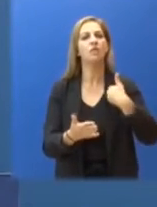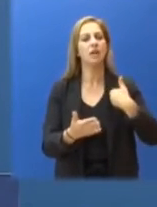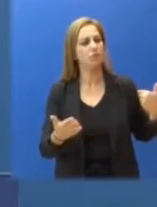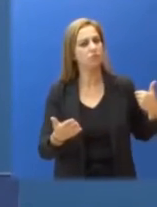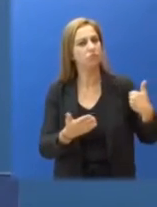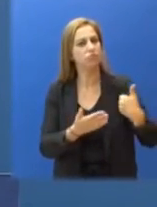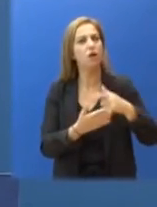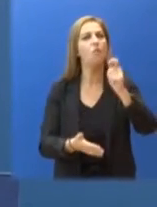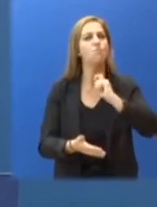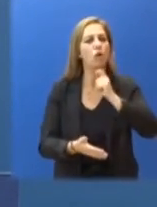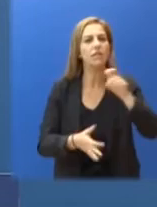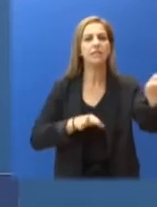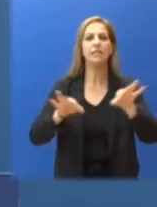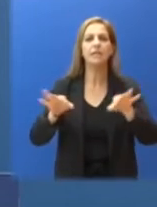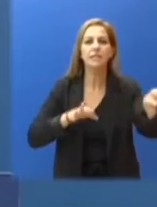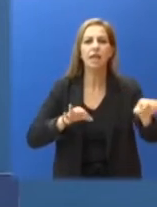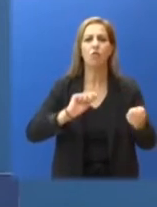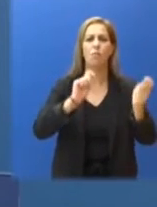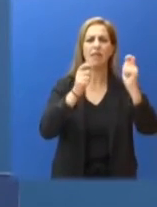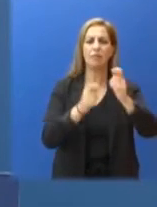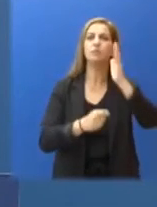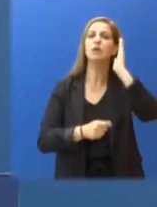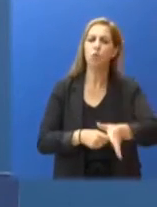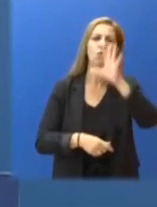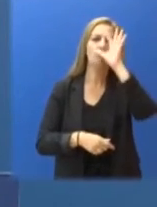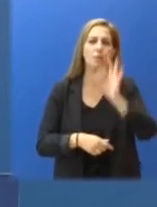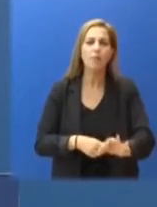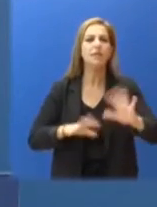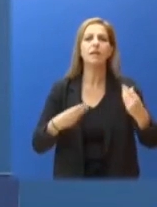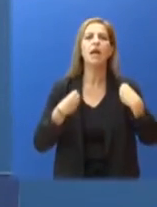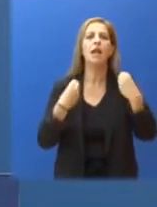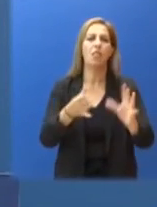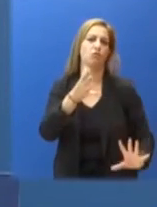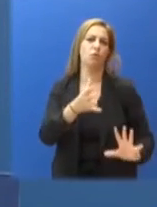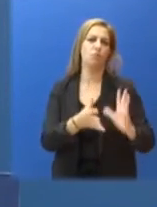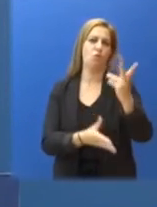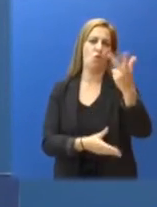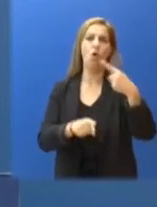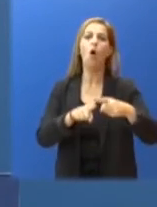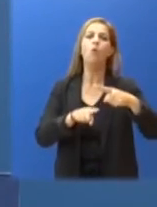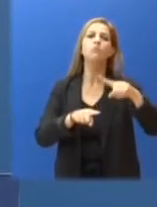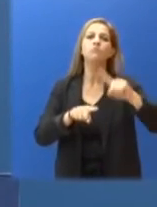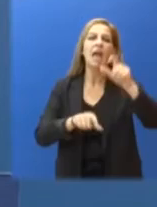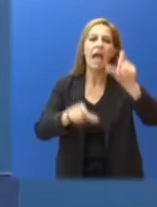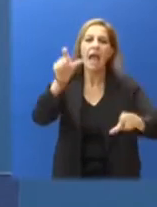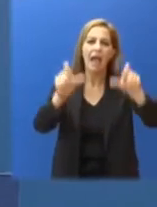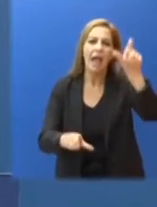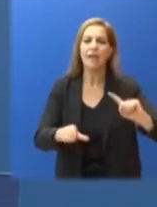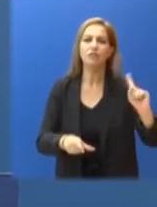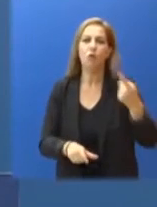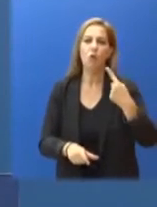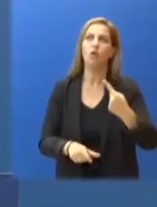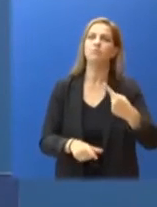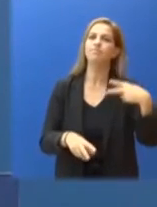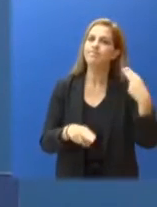διαμορφώσουμε τις συνθήκες προόδου και προκοπής που αξίζουν στις Ελληνίδες και στους Έλληνες. Στην ομιλία του Πρωθυπουργού, οι